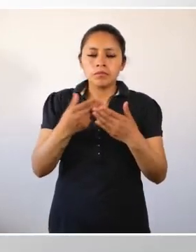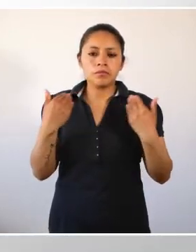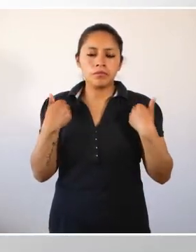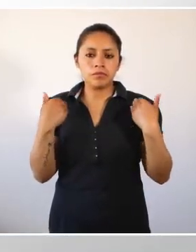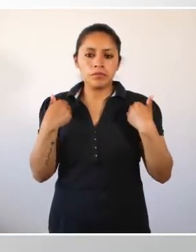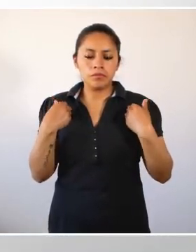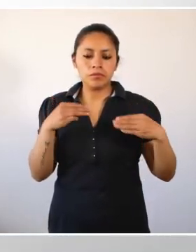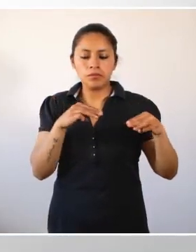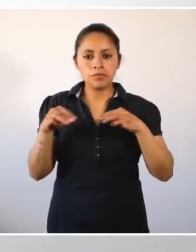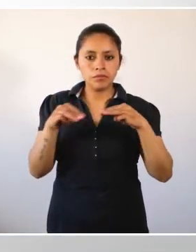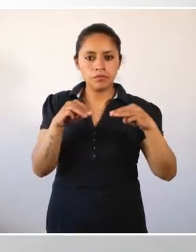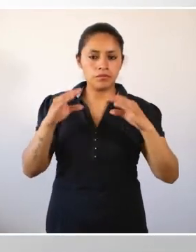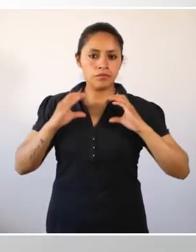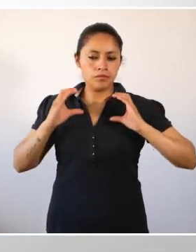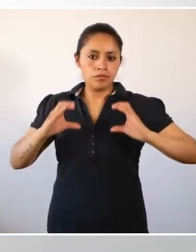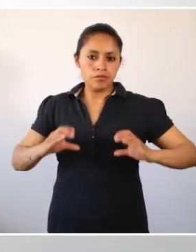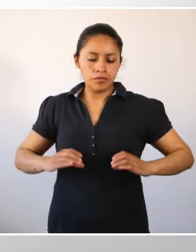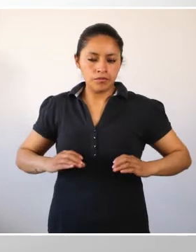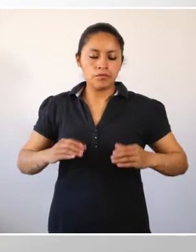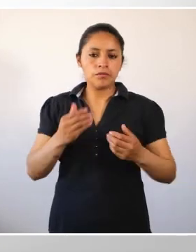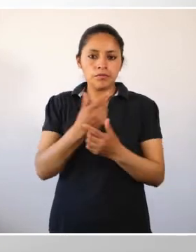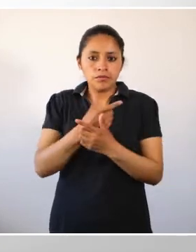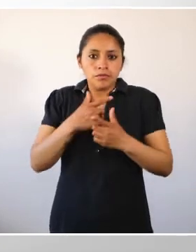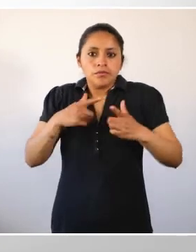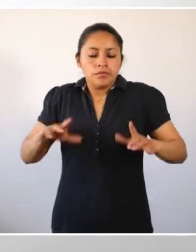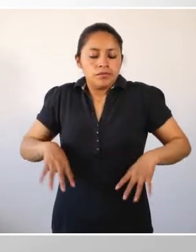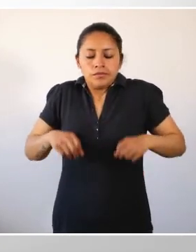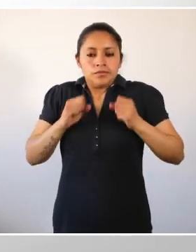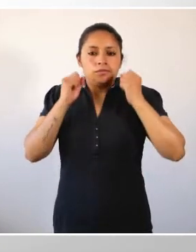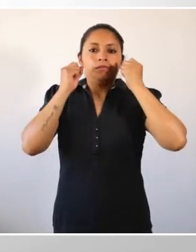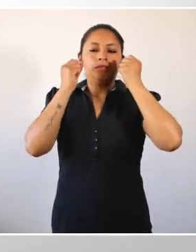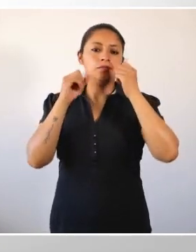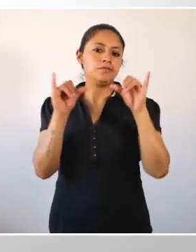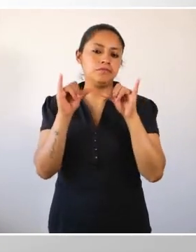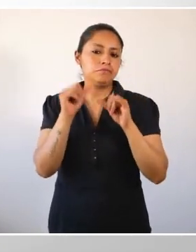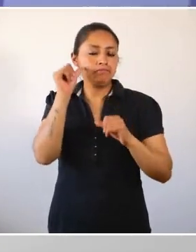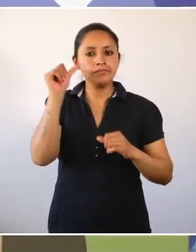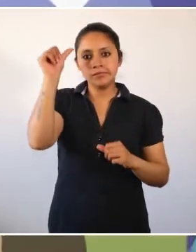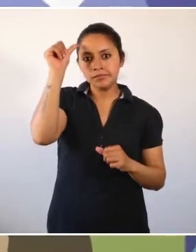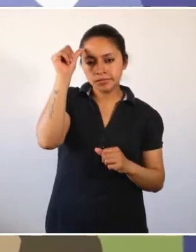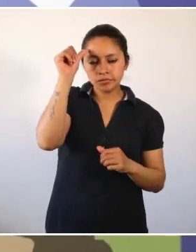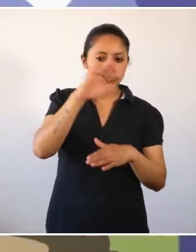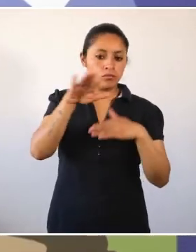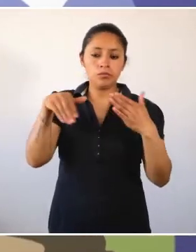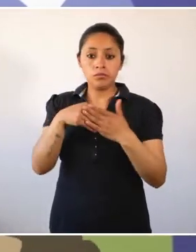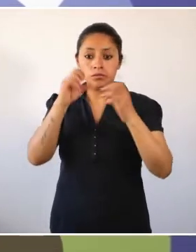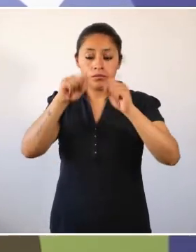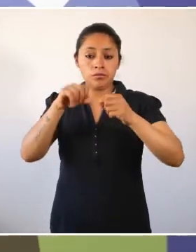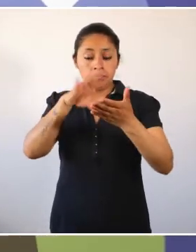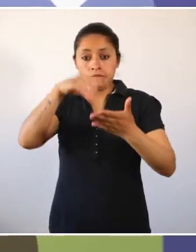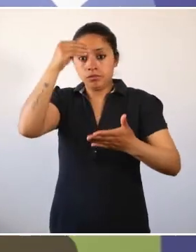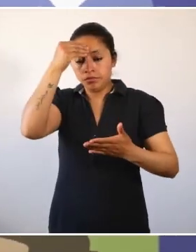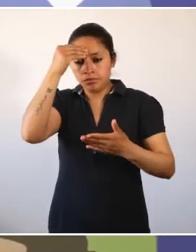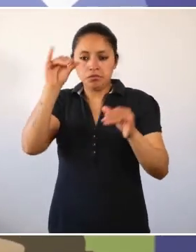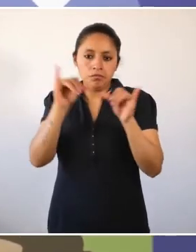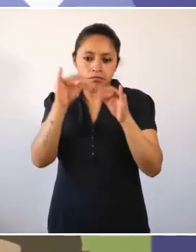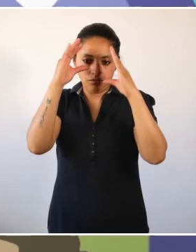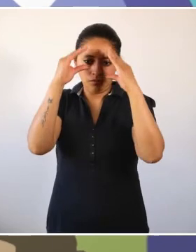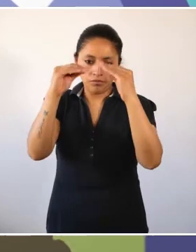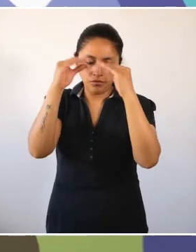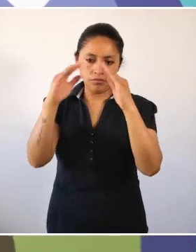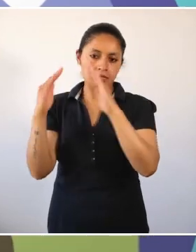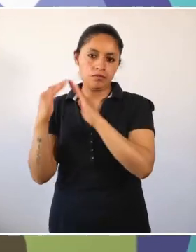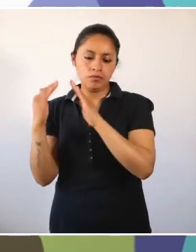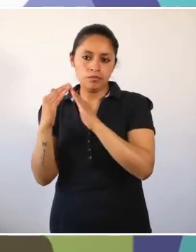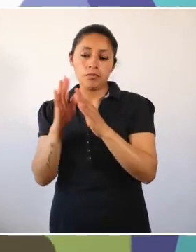yachakaita, disunman. Kura kuna wanparlai. Kuchu ikashaktinku, jai istoria puri ninku ta wulachunku. Awichus ninku, ba ikunatapis,